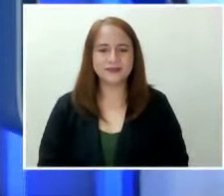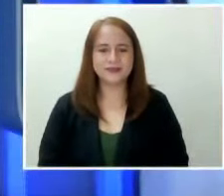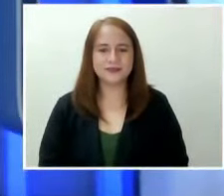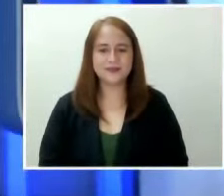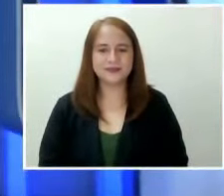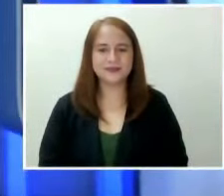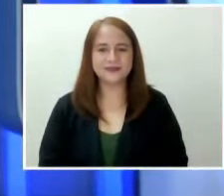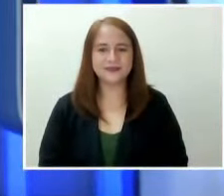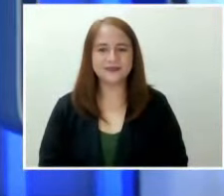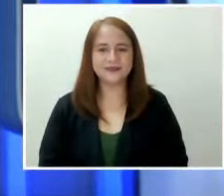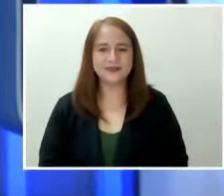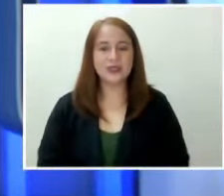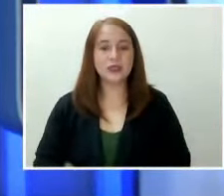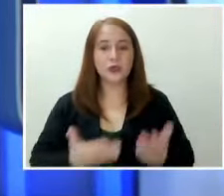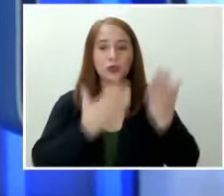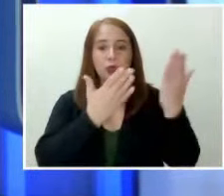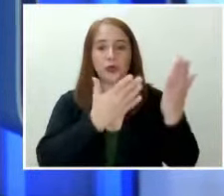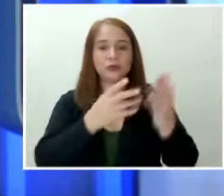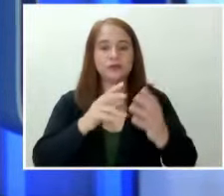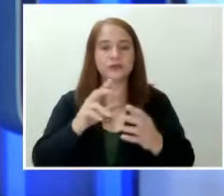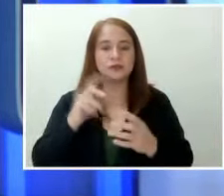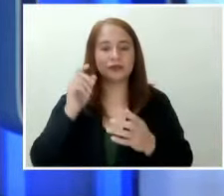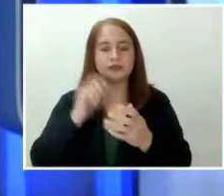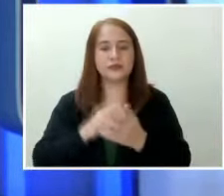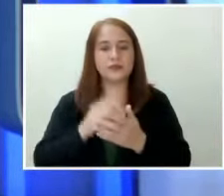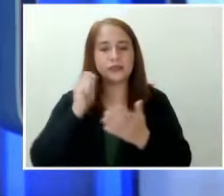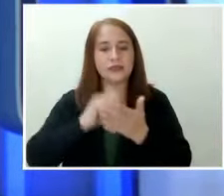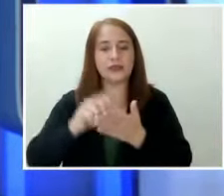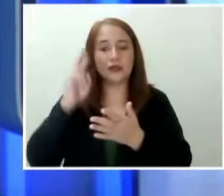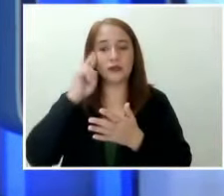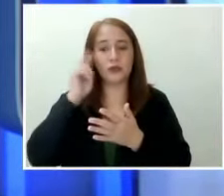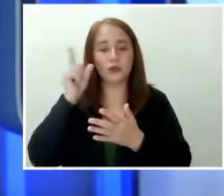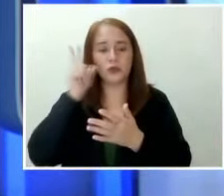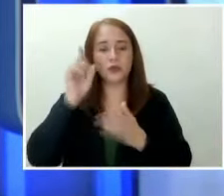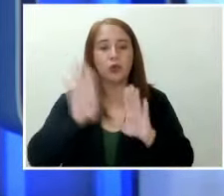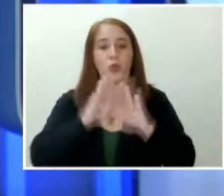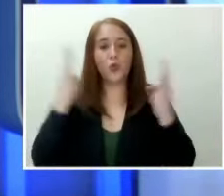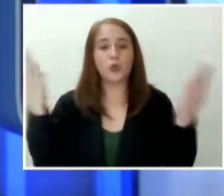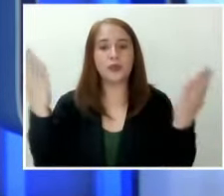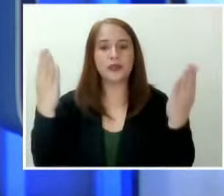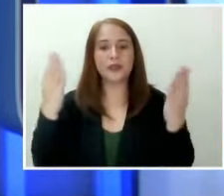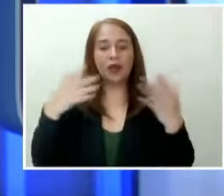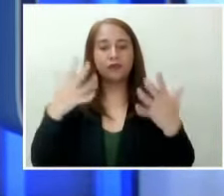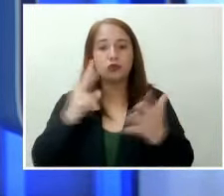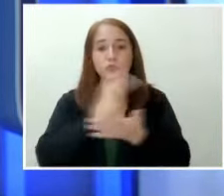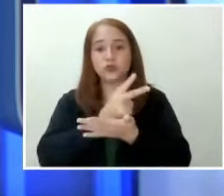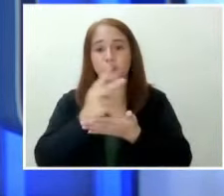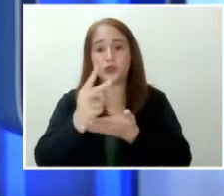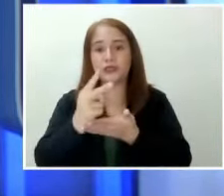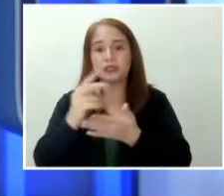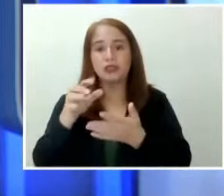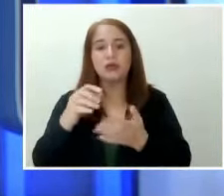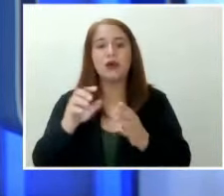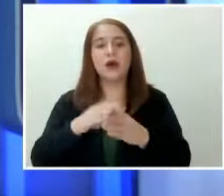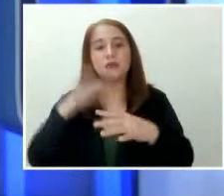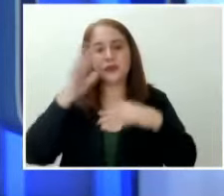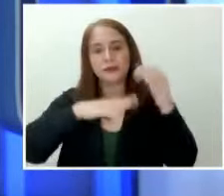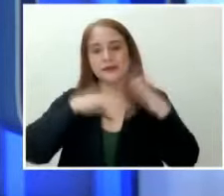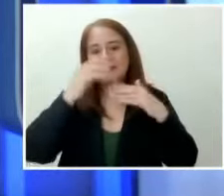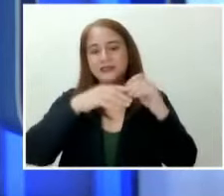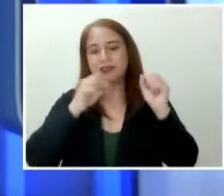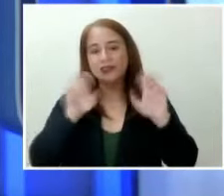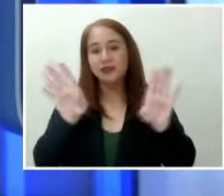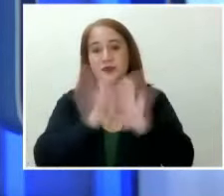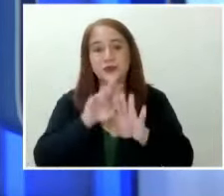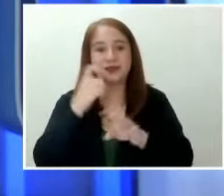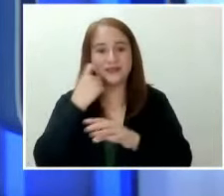I-re-rekomenda ni Trade Secretary Ramon Lopez na mabuksan agad makalipas ang dalawang linggo ang mga establisementong pansamantalang